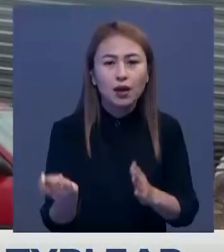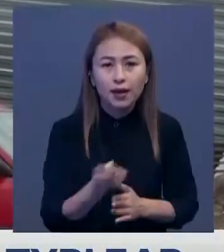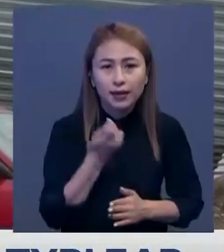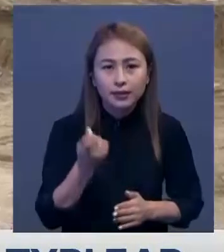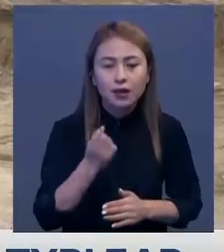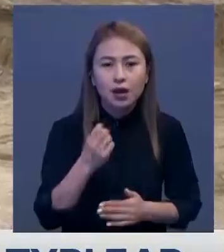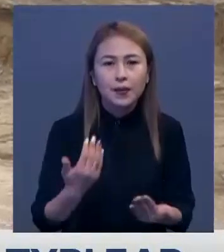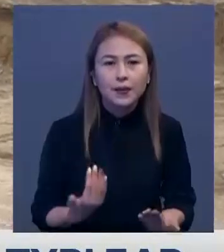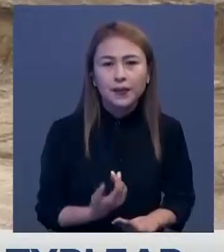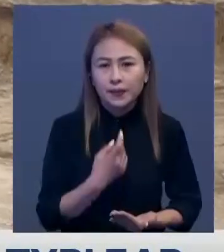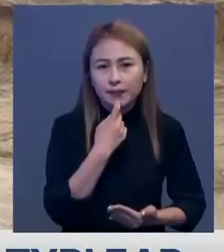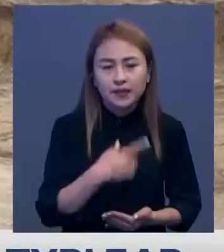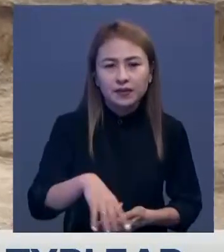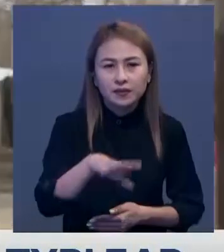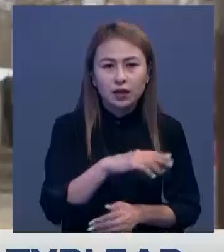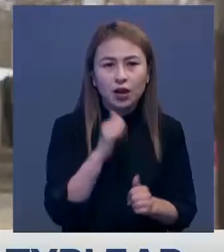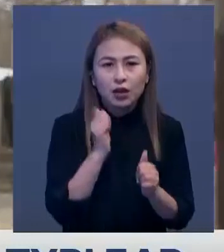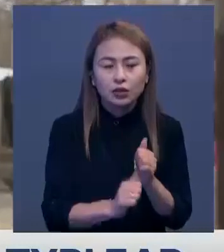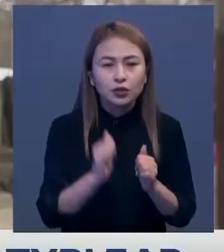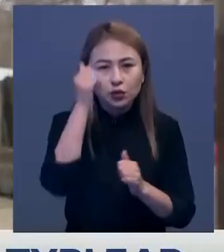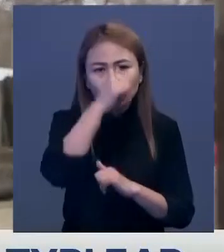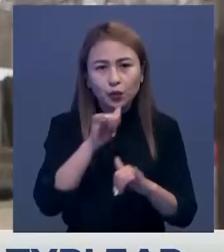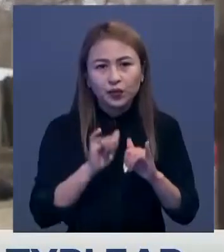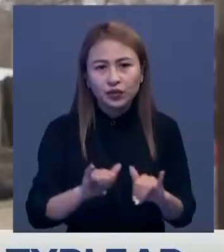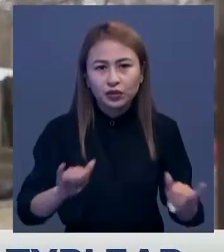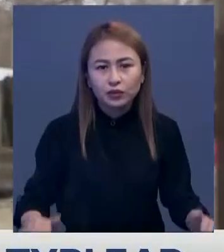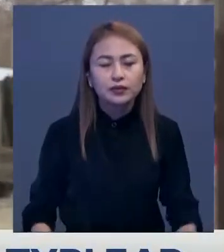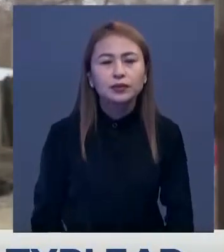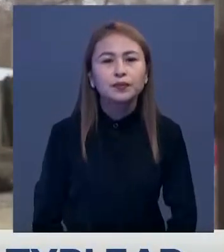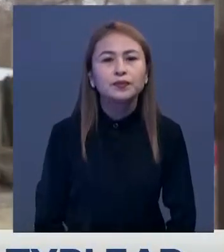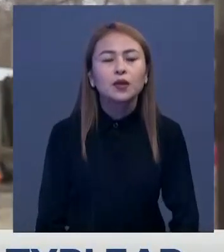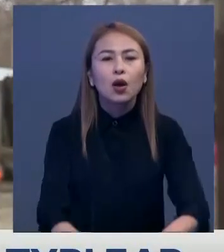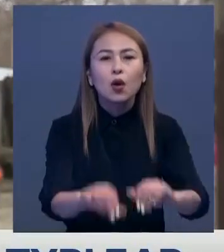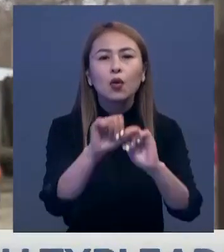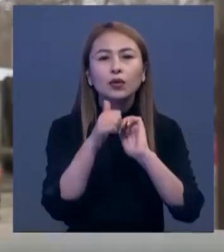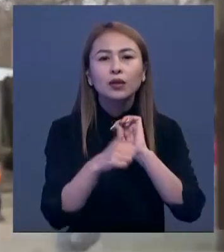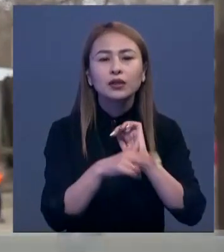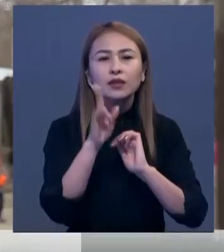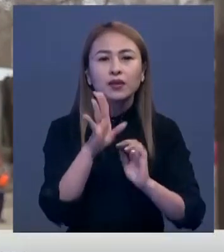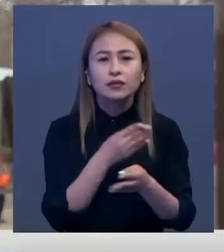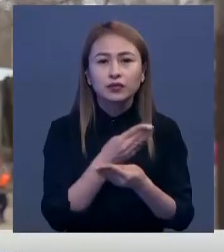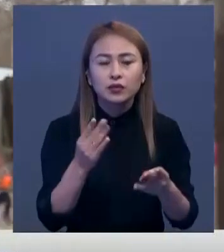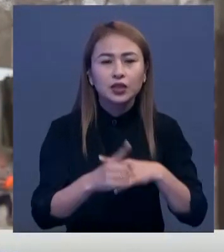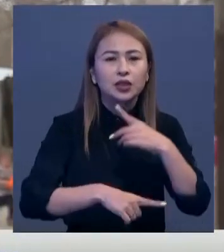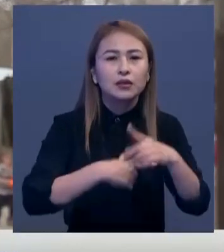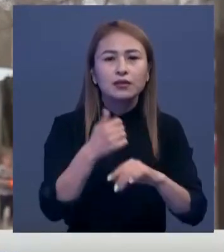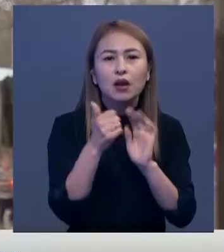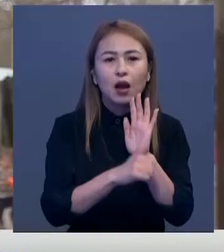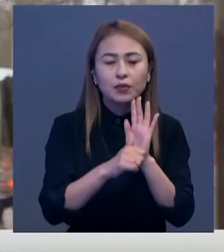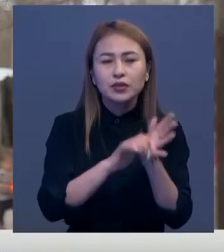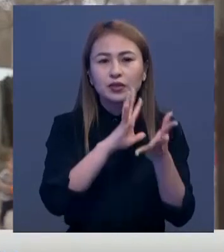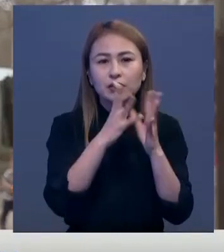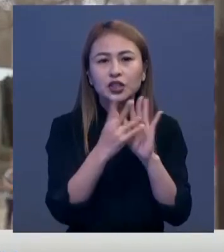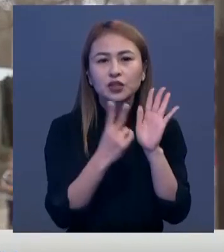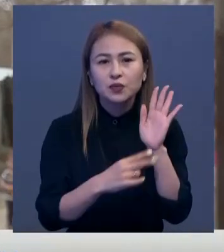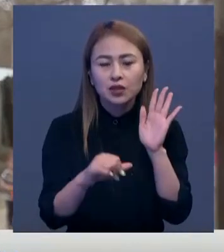ал мұқтаждар ғатары жылсаны өзіп келеді. Бұл үйл 16 пәтеріске қосамыз, келес жылы 60 пәтеріске қосамыз, барлығы